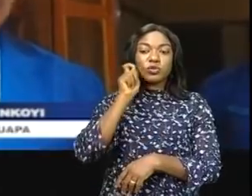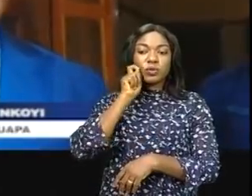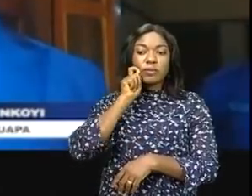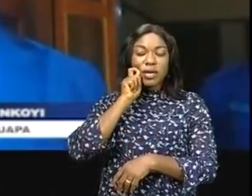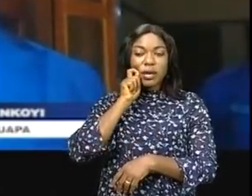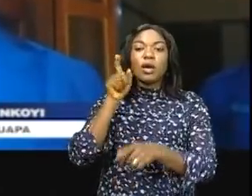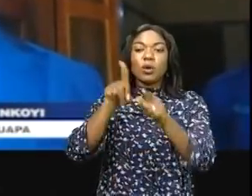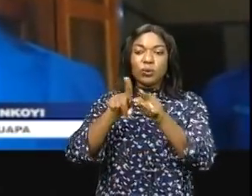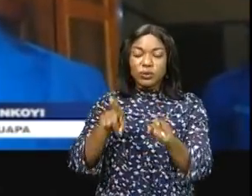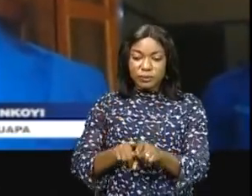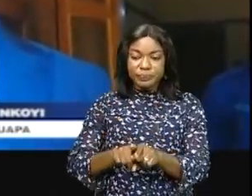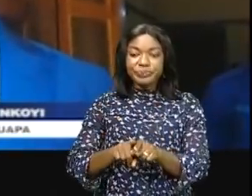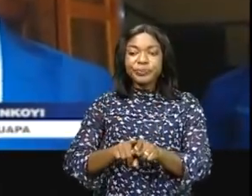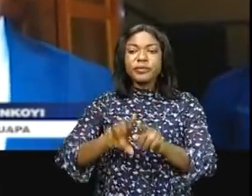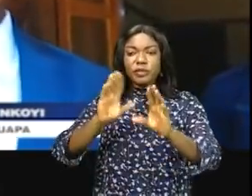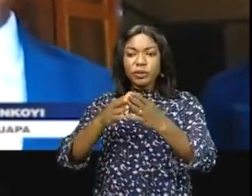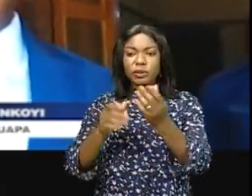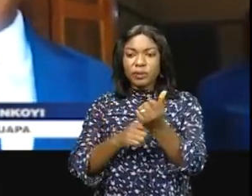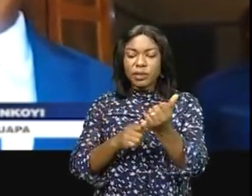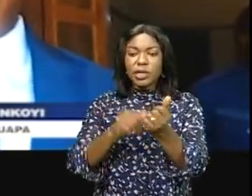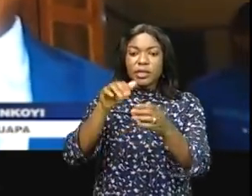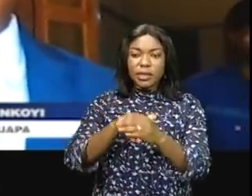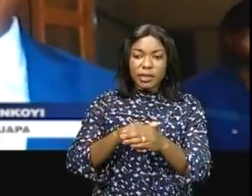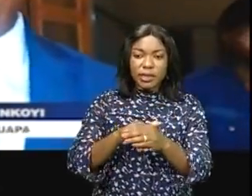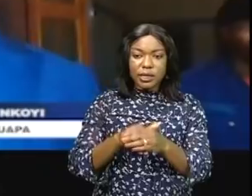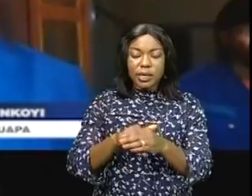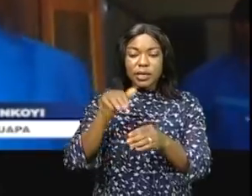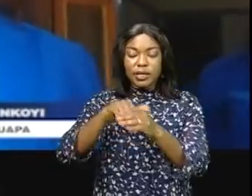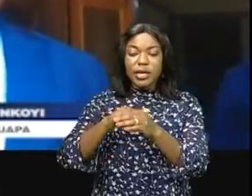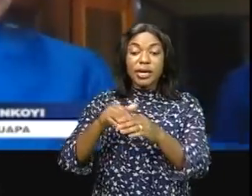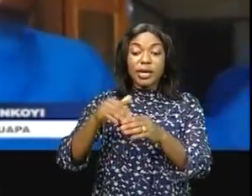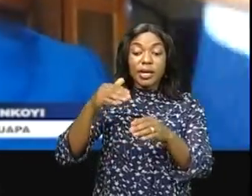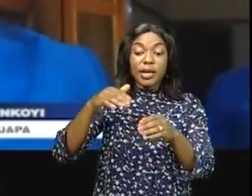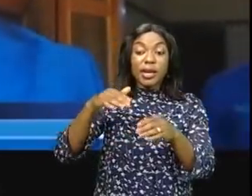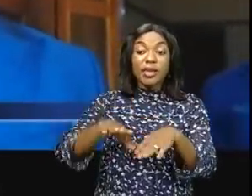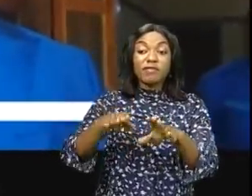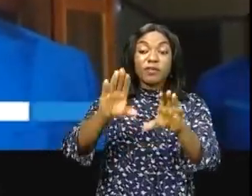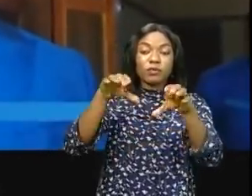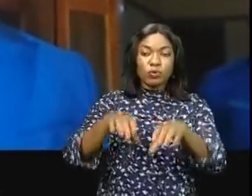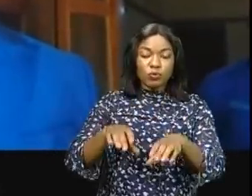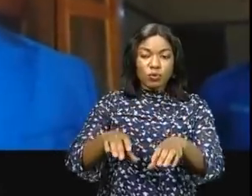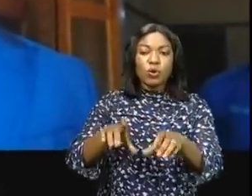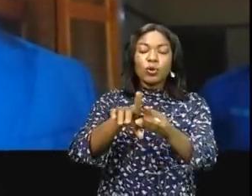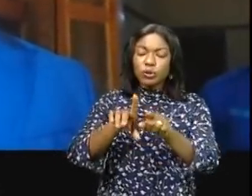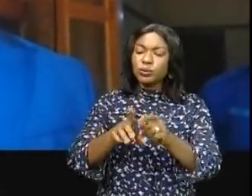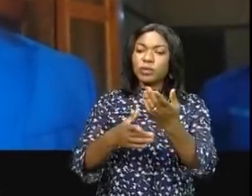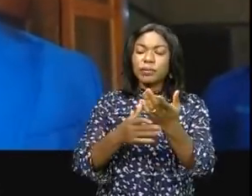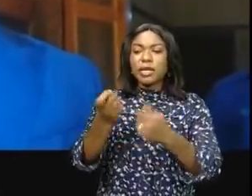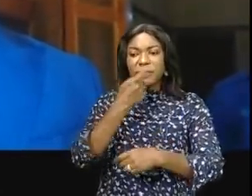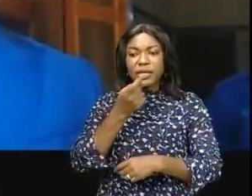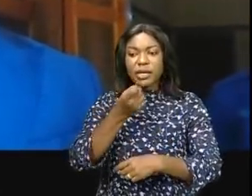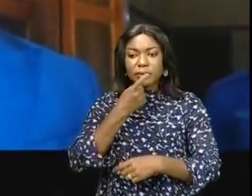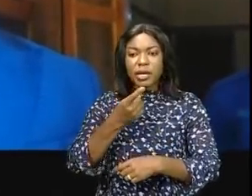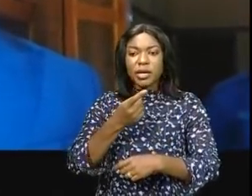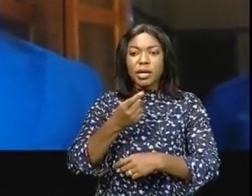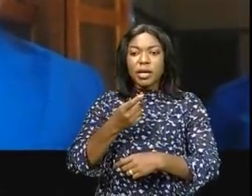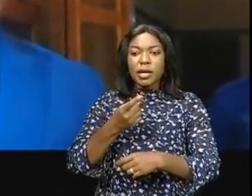n'a réagi excepté à Monkoto VVF Congo qui a déposé à partir même de Monkoto des médicaments pour